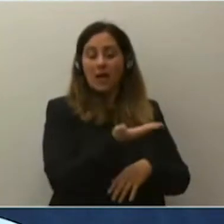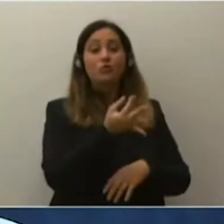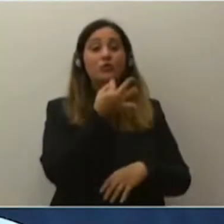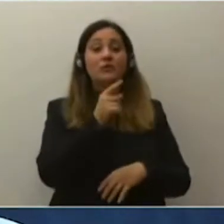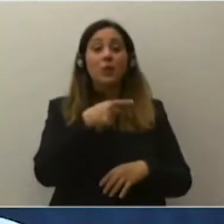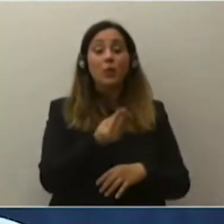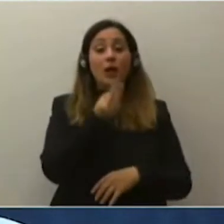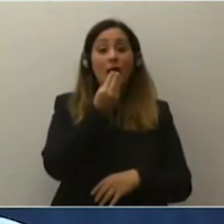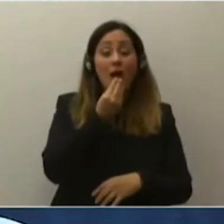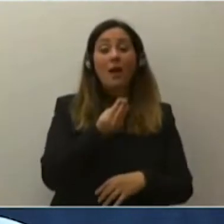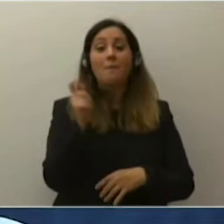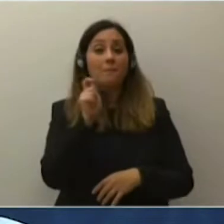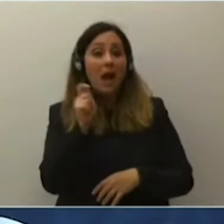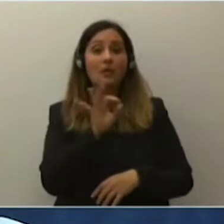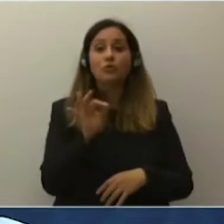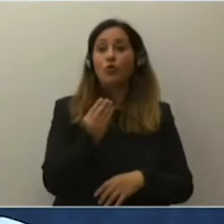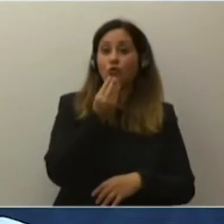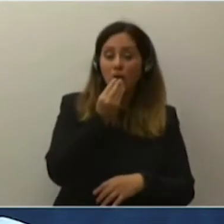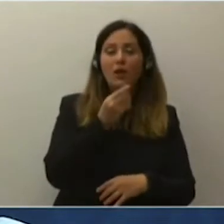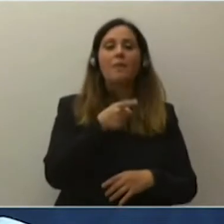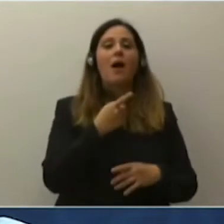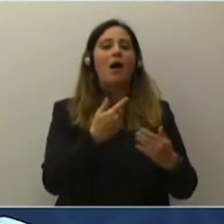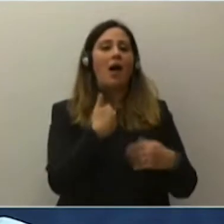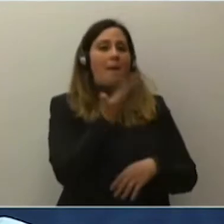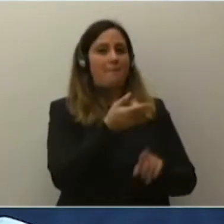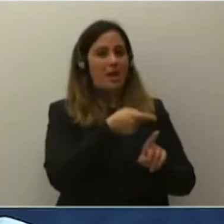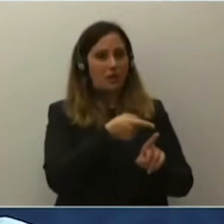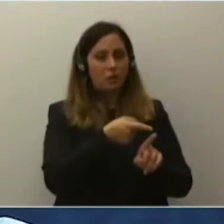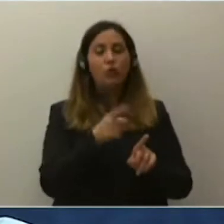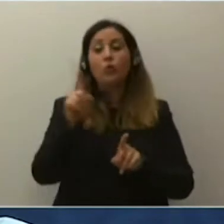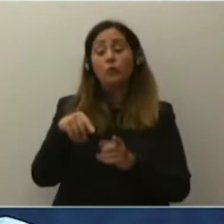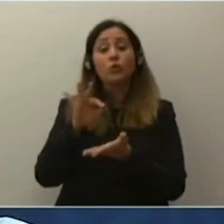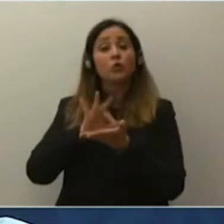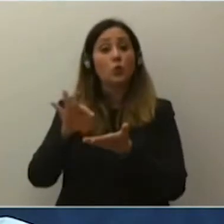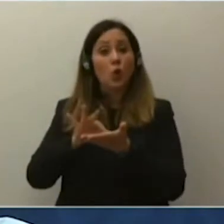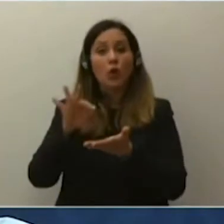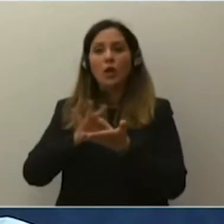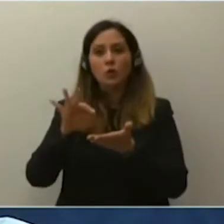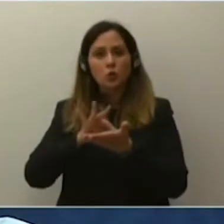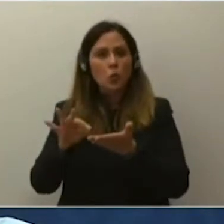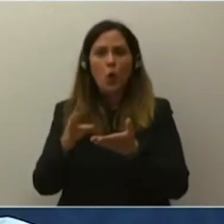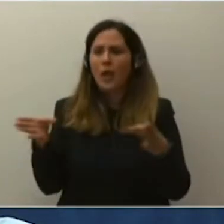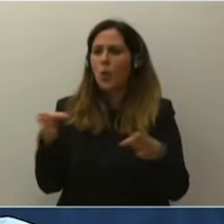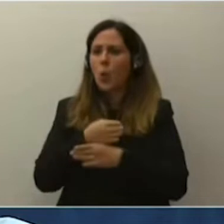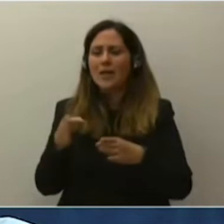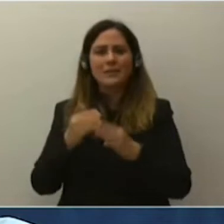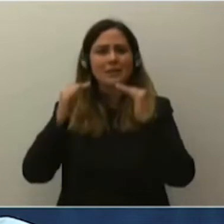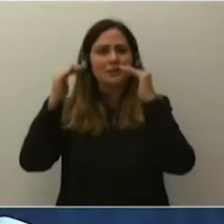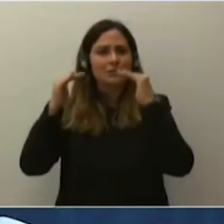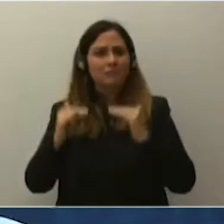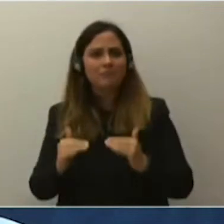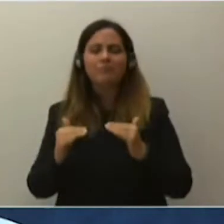e alle scuole. Le scuole aprono, tutte le scuole, come si dice di ogni ordine e grado,